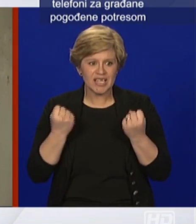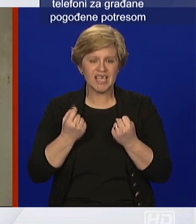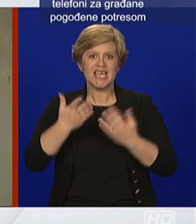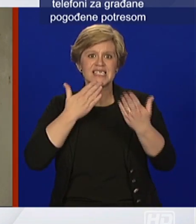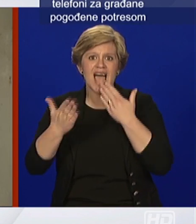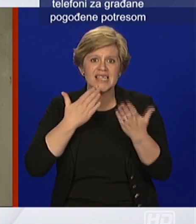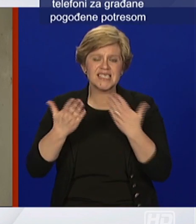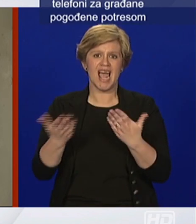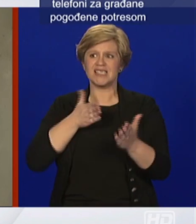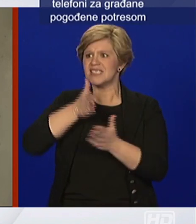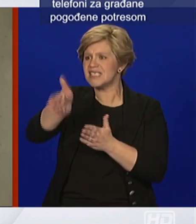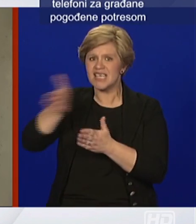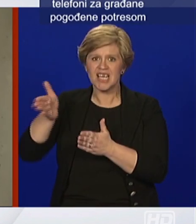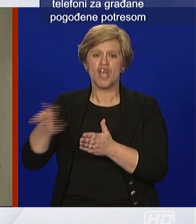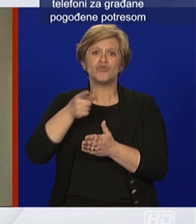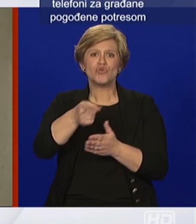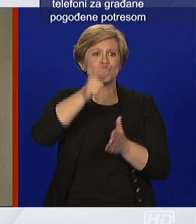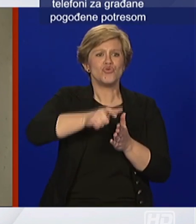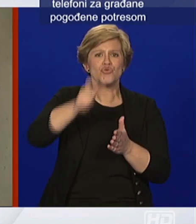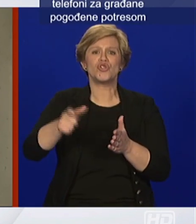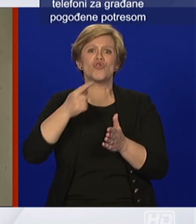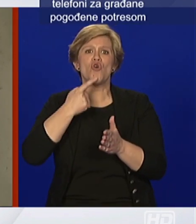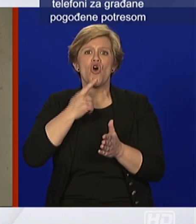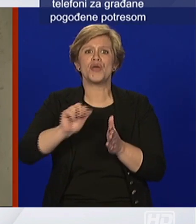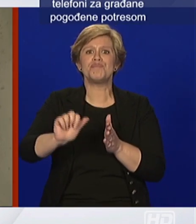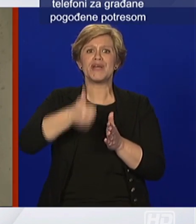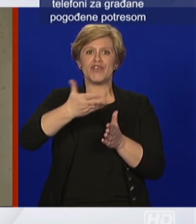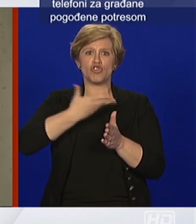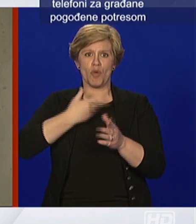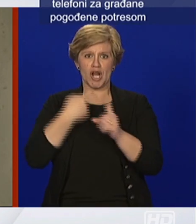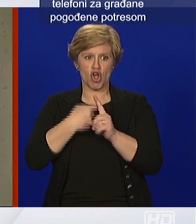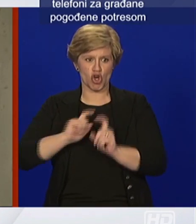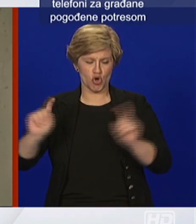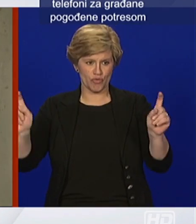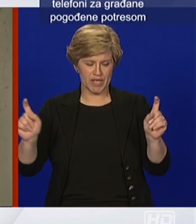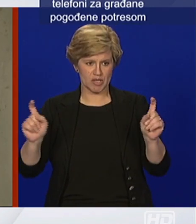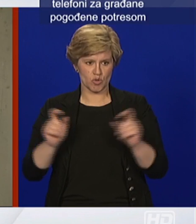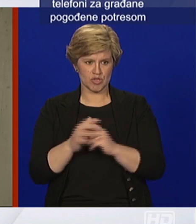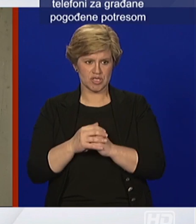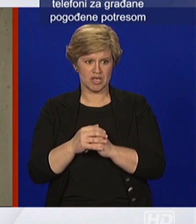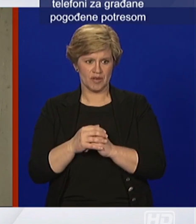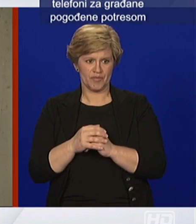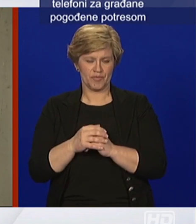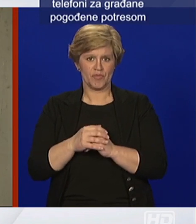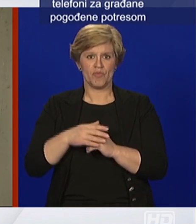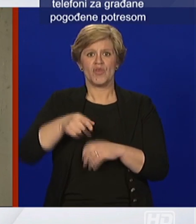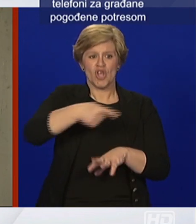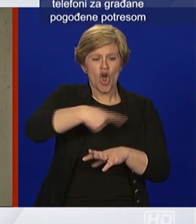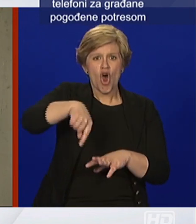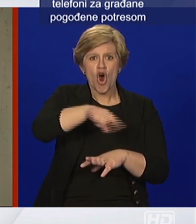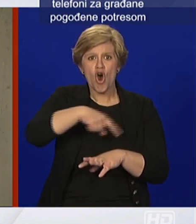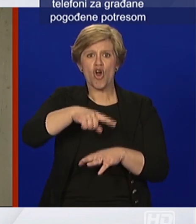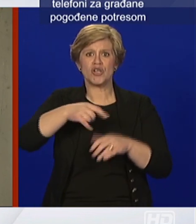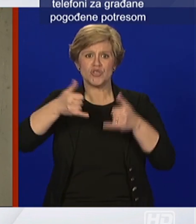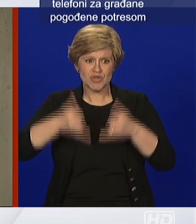djelatnosti dakle to je populacija koja je prvo oboljala na neki način su oni ti koji jesu sad